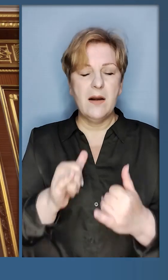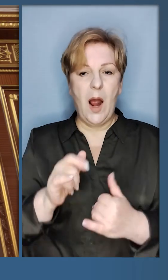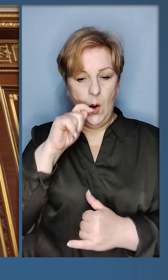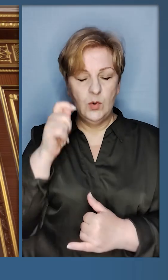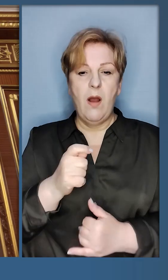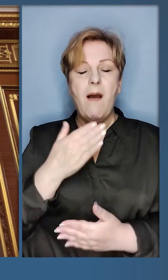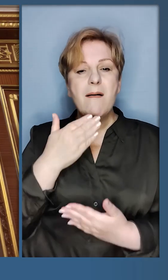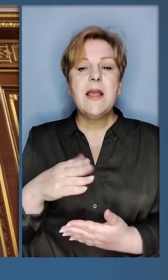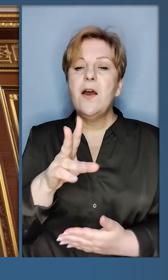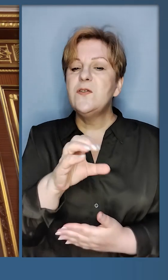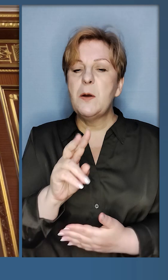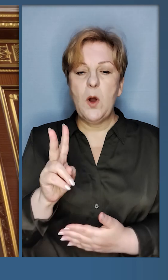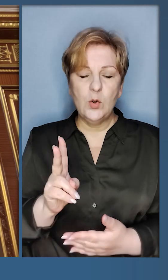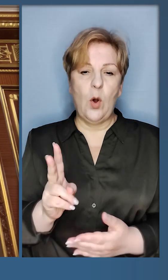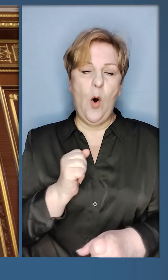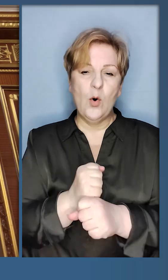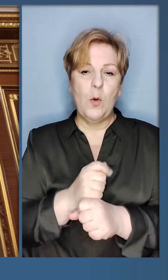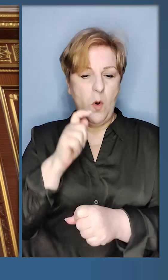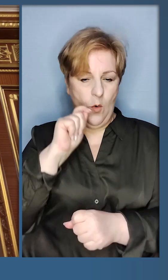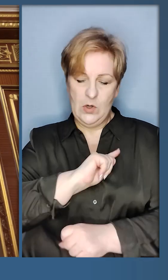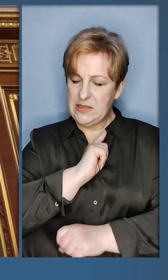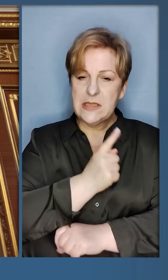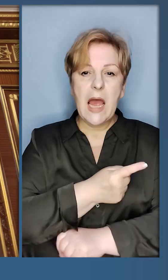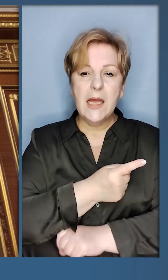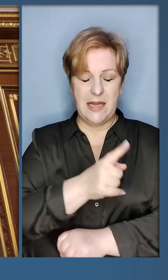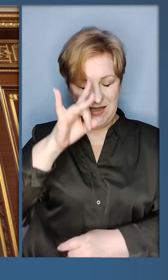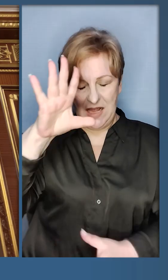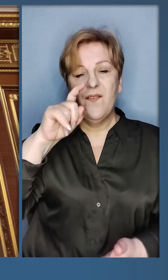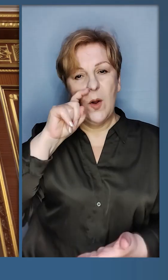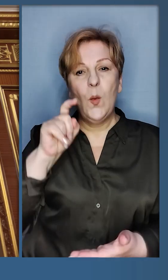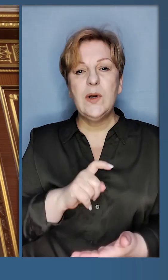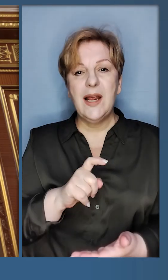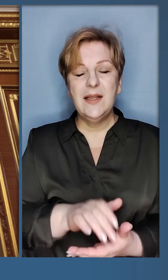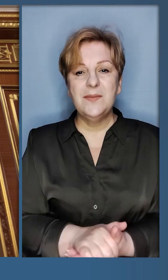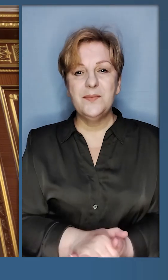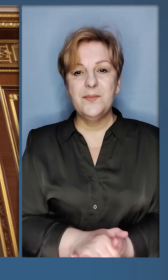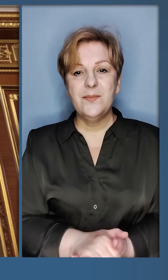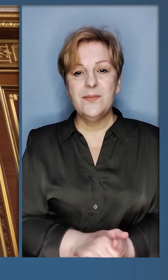'ється заради України. Дякую усім, хто робить Україну сильніше. Слава Україні!